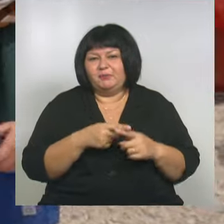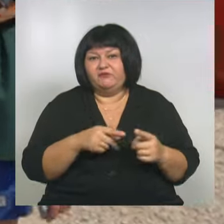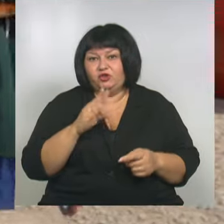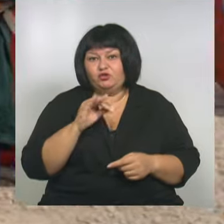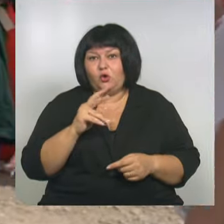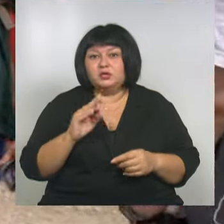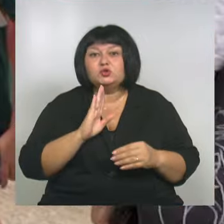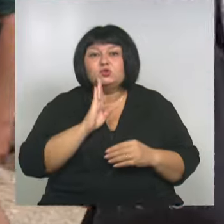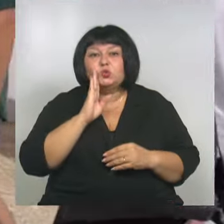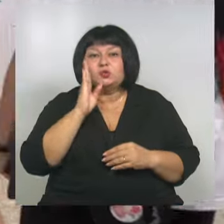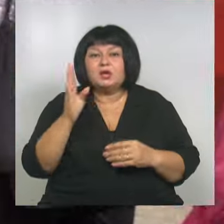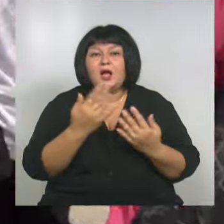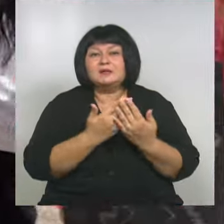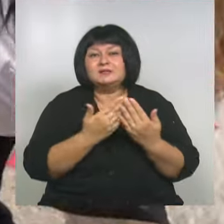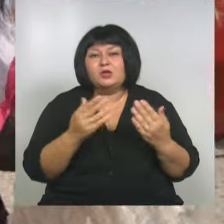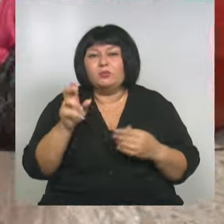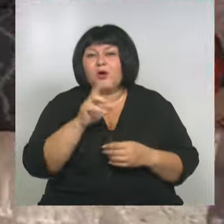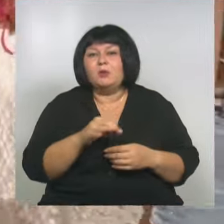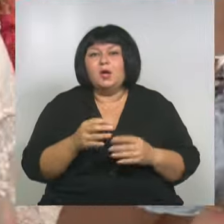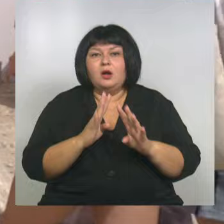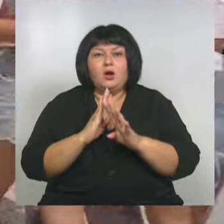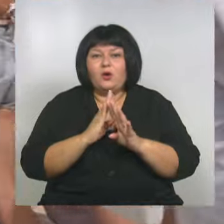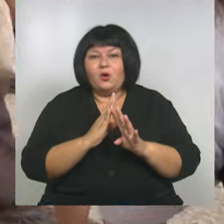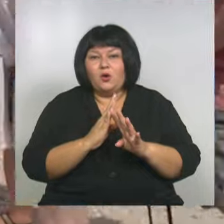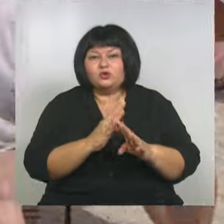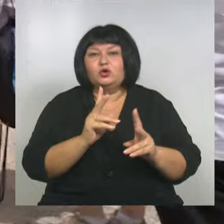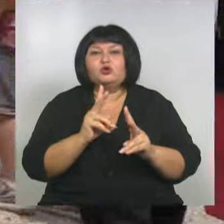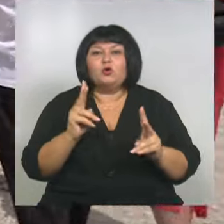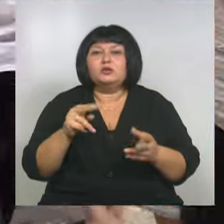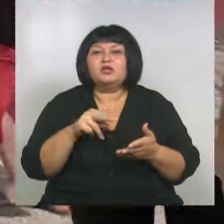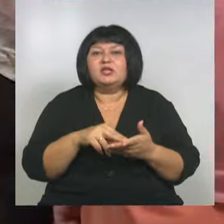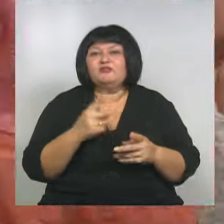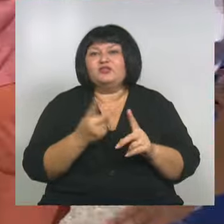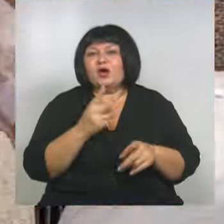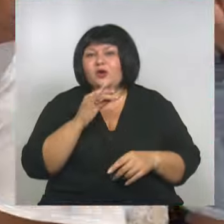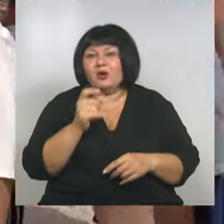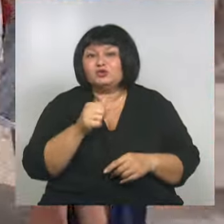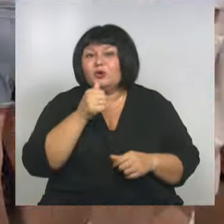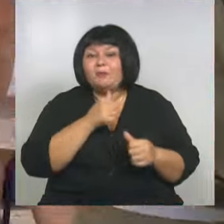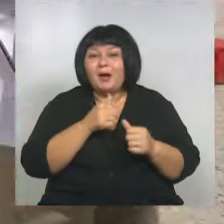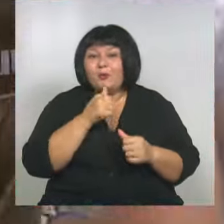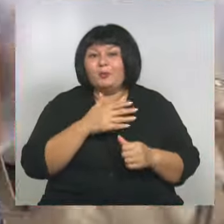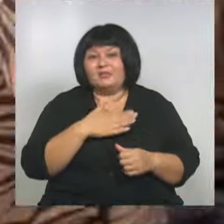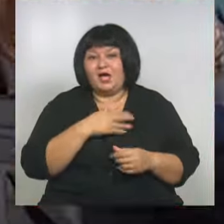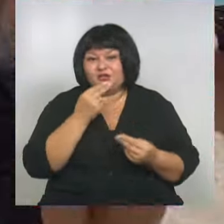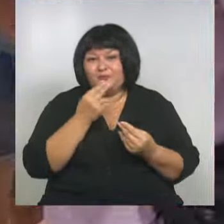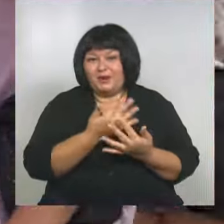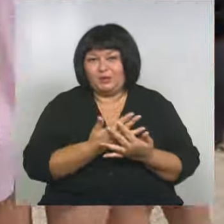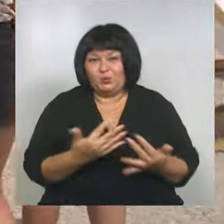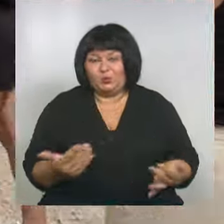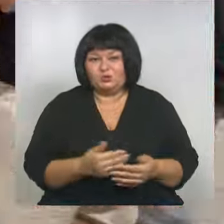С самого утра к стенду Белгородской области выстраиваются целые очереди. Кто-то стоит даже второй раз, чтобы попробовать нашу продукцию.